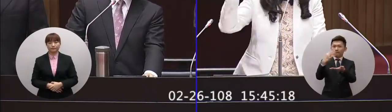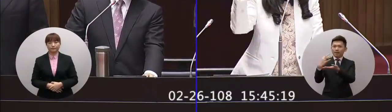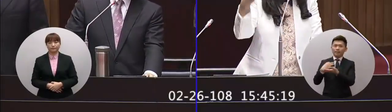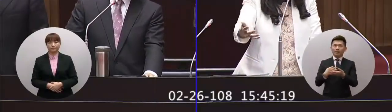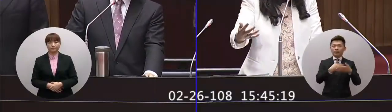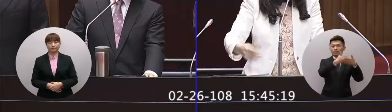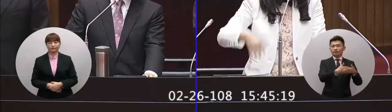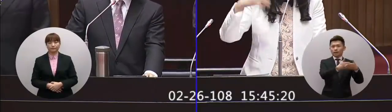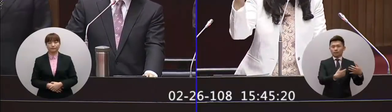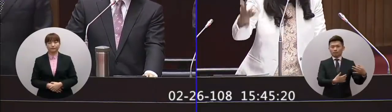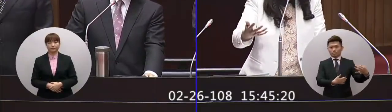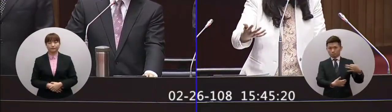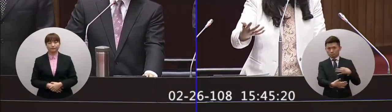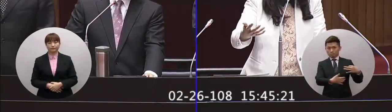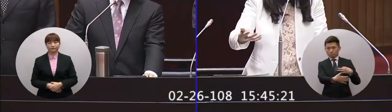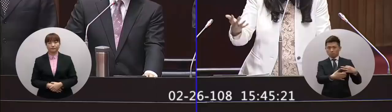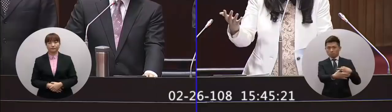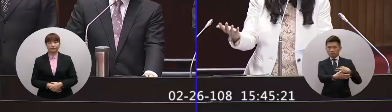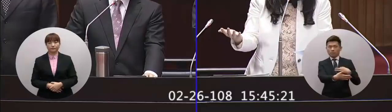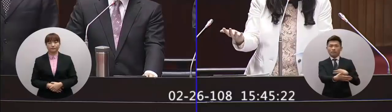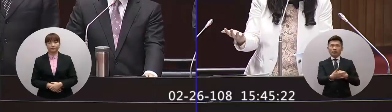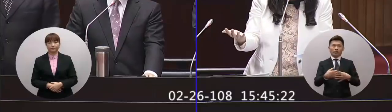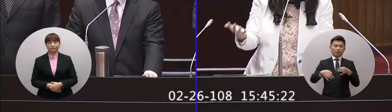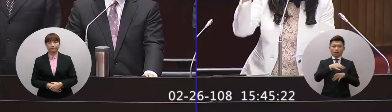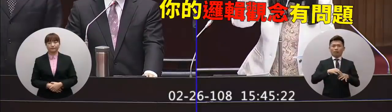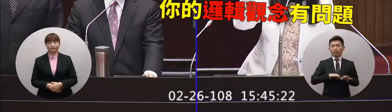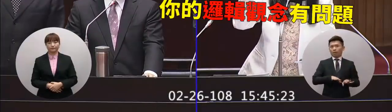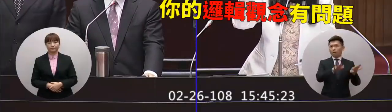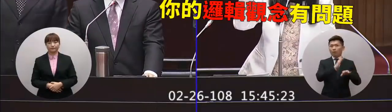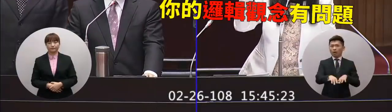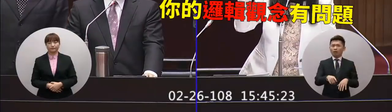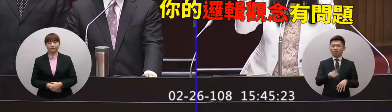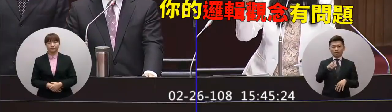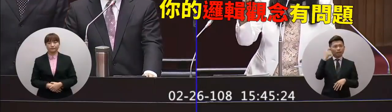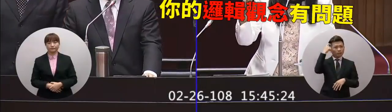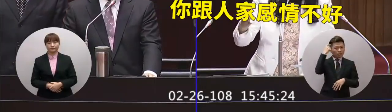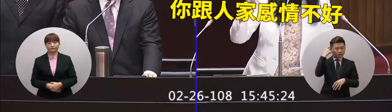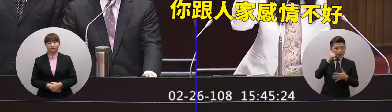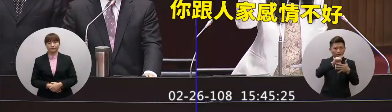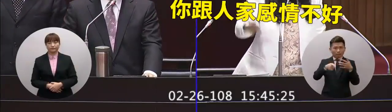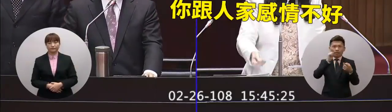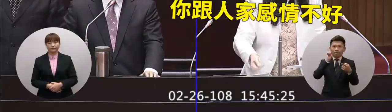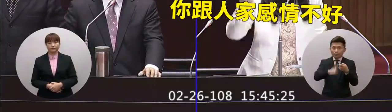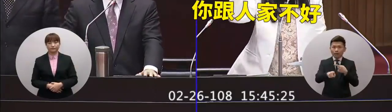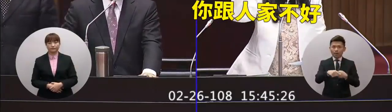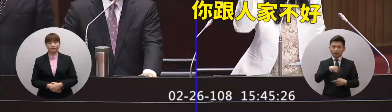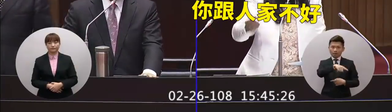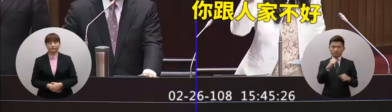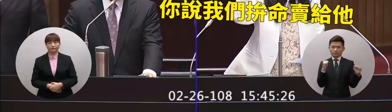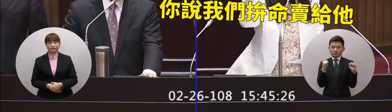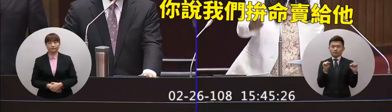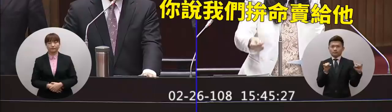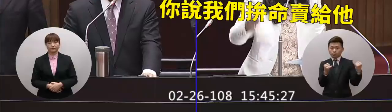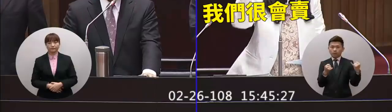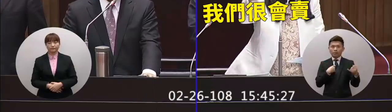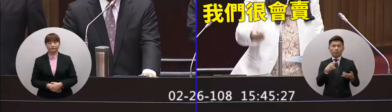好大陸會給我們買更多我們跟大陸經濟會更好這完全是不成你的邏輯觀念有問題你跟人家感情不好你跟人